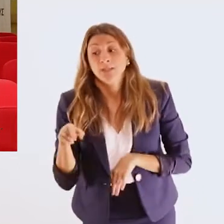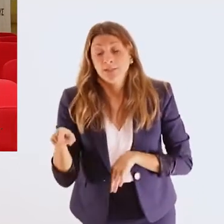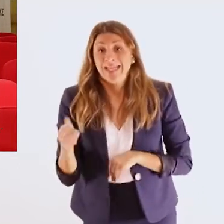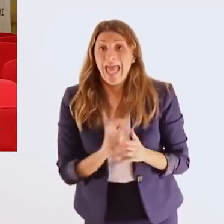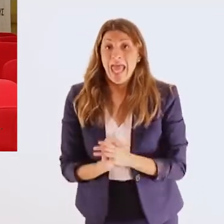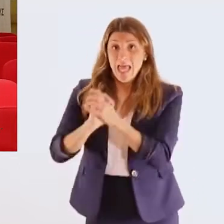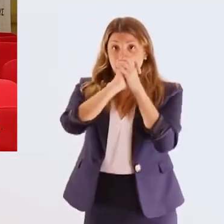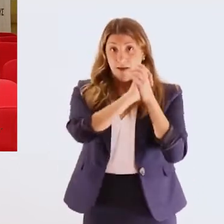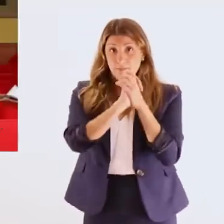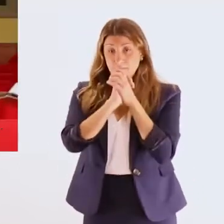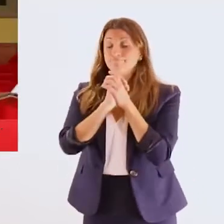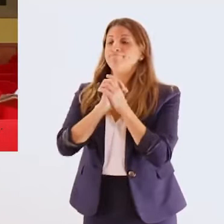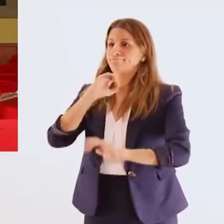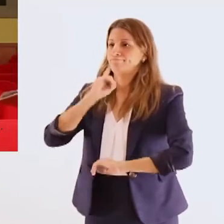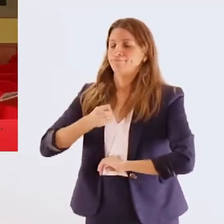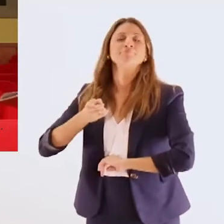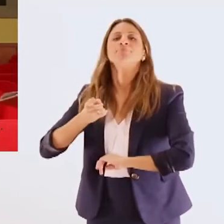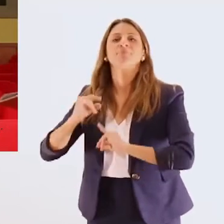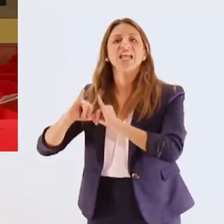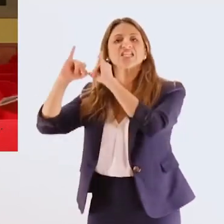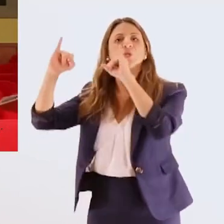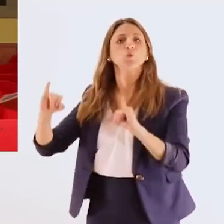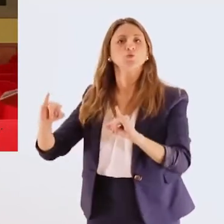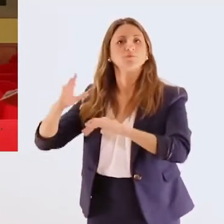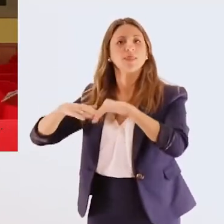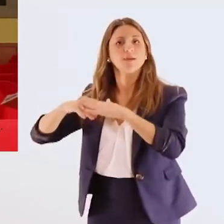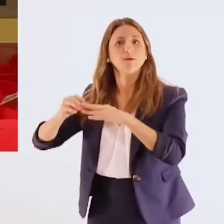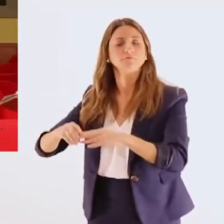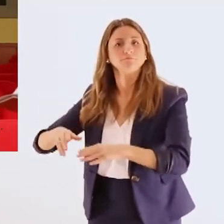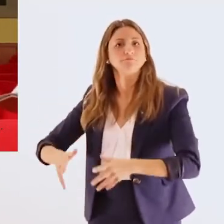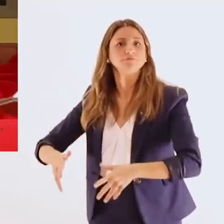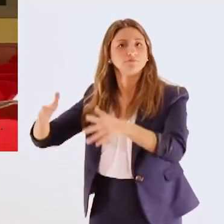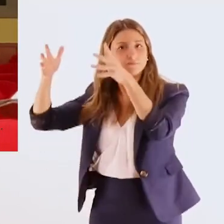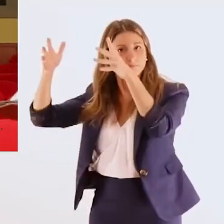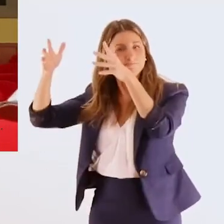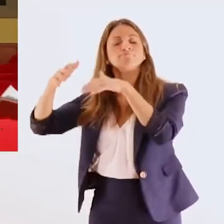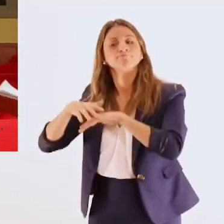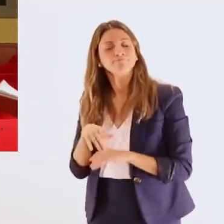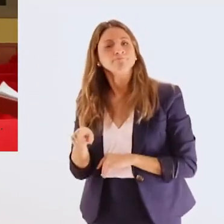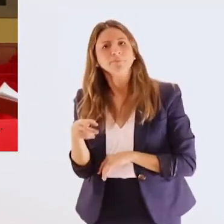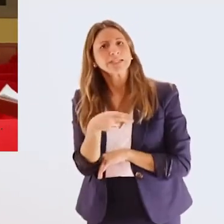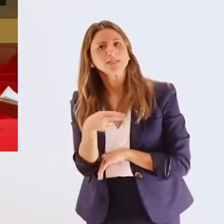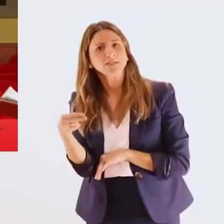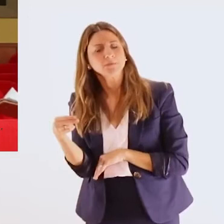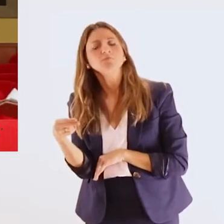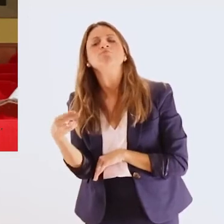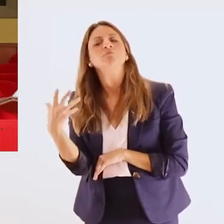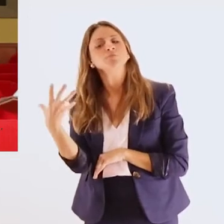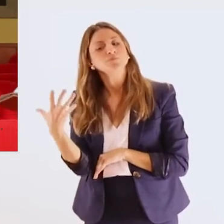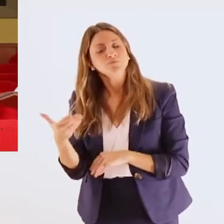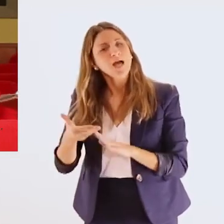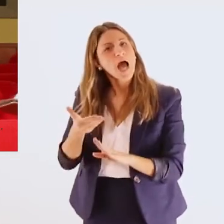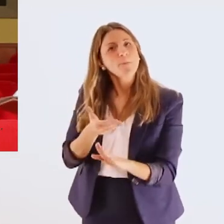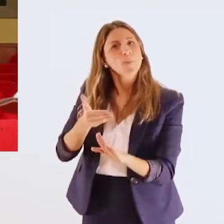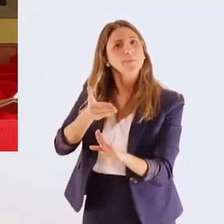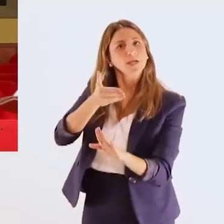ανάγκες καλύπτει αυτό Η ίδρυση του Ινστιτούτου της Σύνομο Σπονδίας